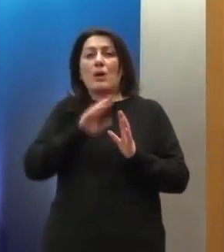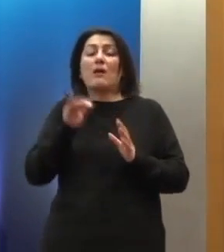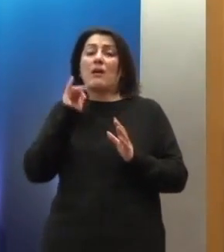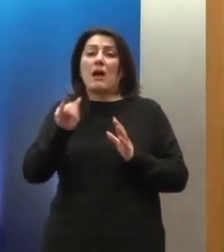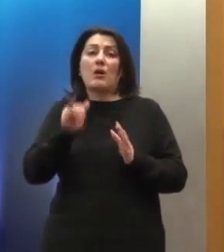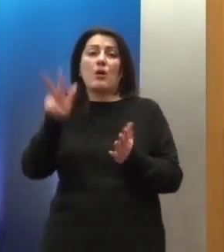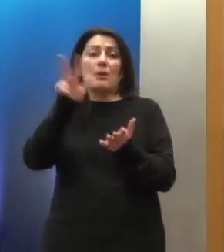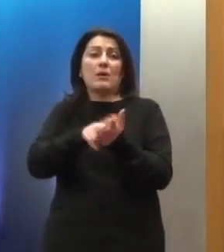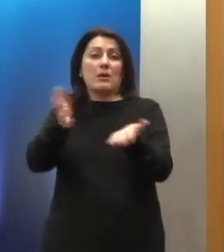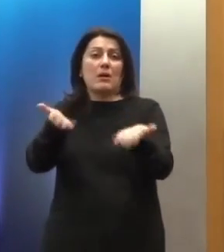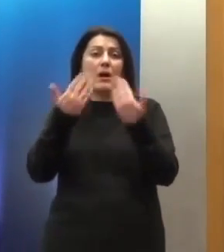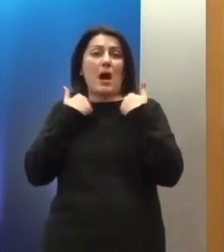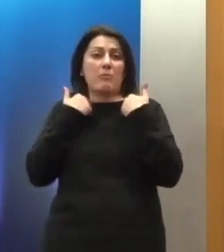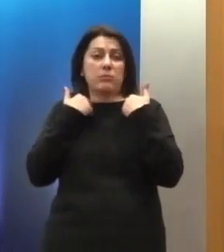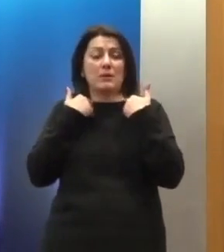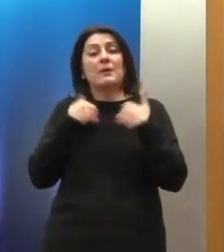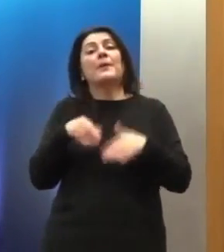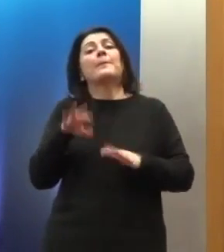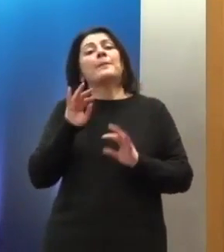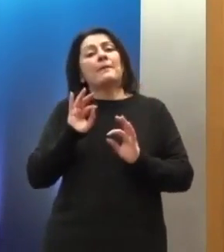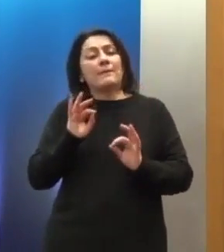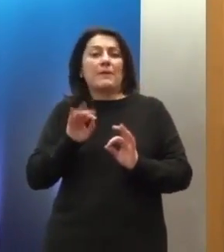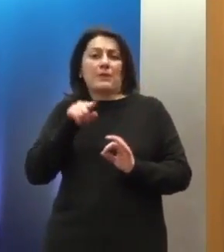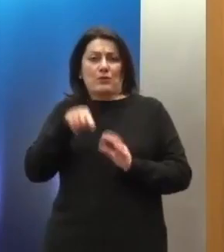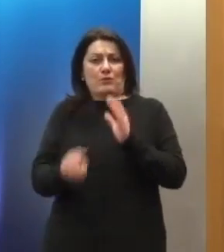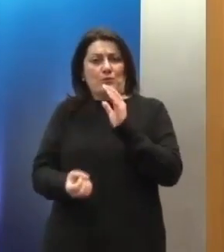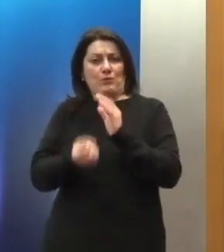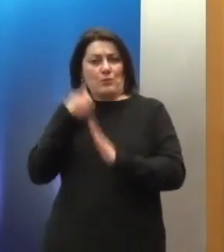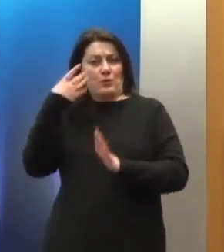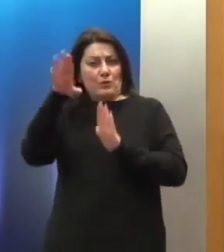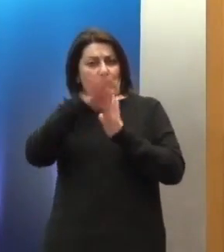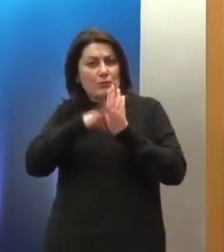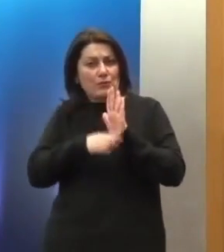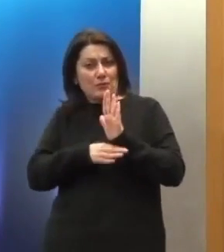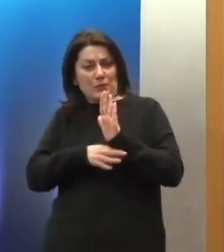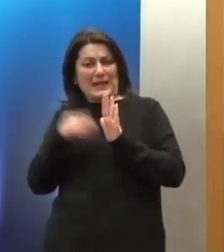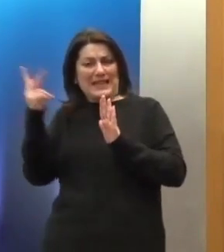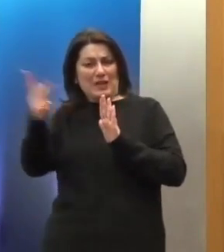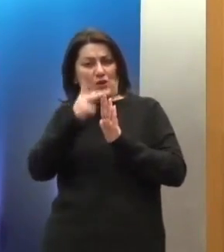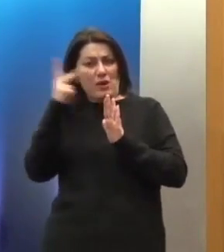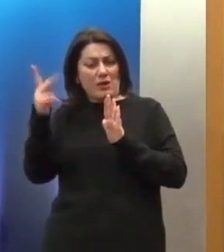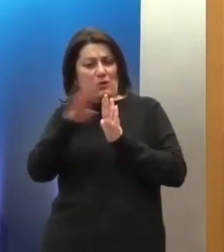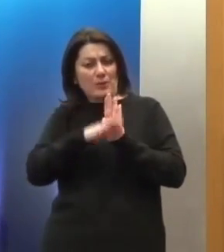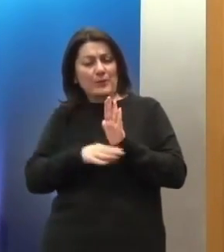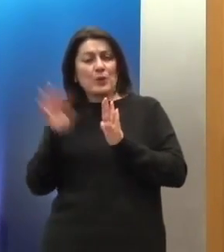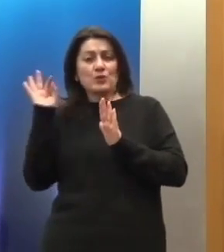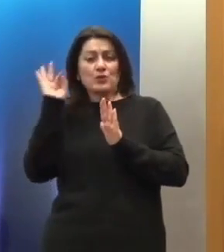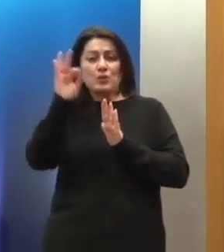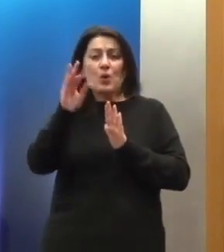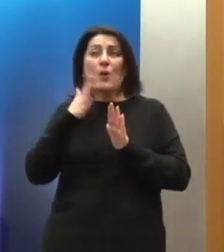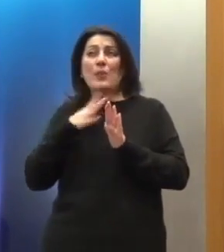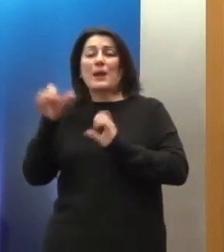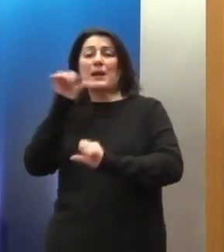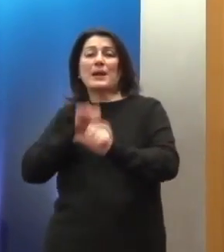δεν τον έχουν επικυρώσει, παρόλο που ο αναθεωρημένος κοινωνικός χάρτης ο στόχος του ήταν να προσαρμόσει τον Ευρωπαϊκό Κοινωνικό Χάρτη της